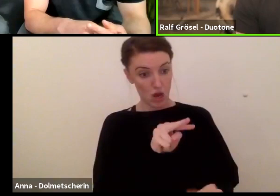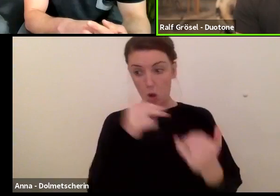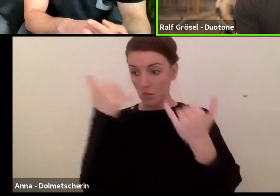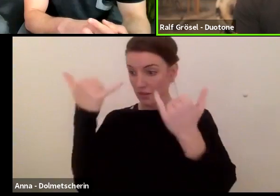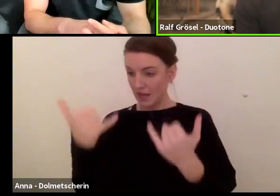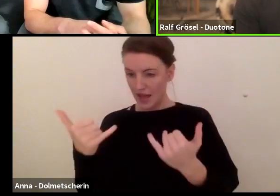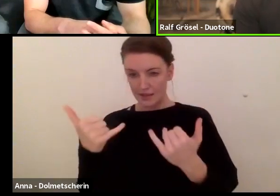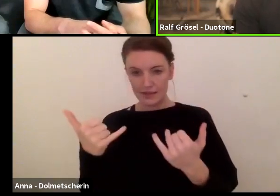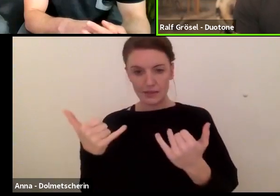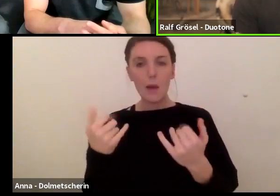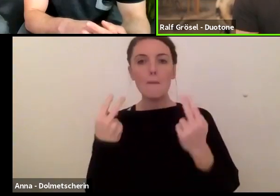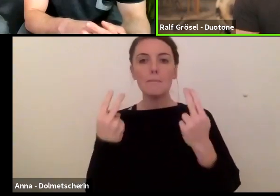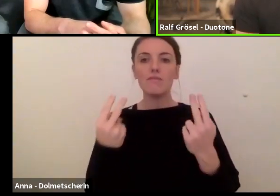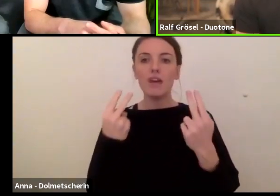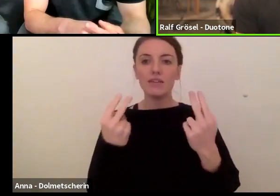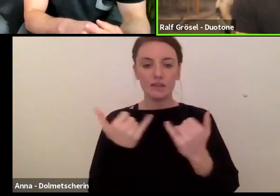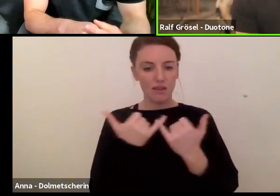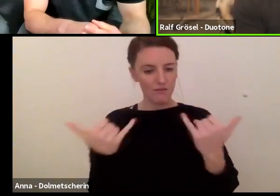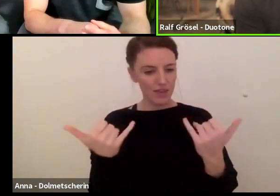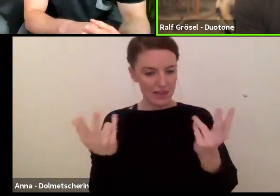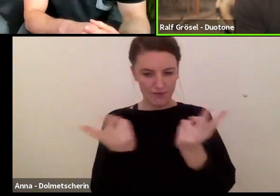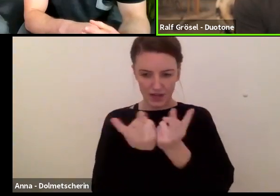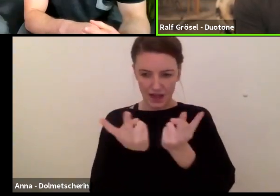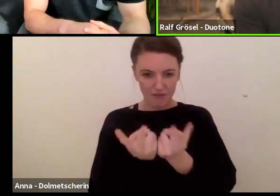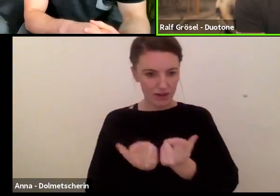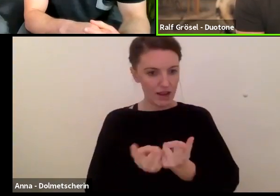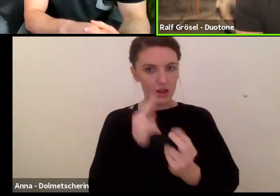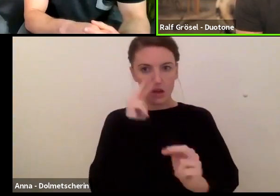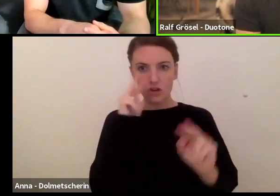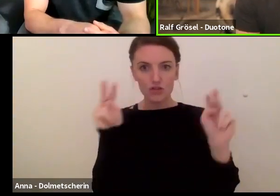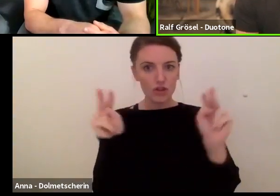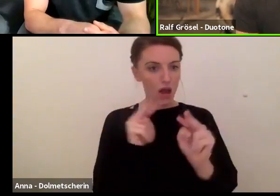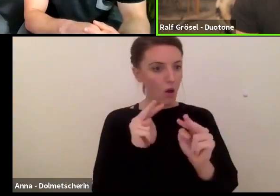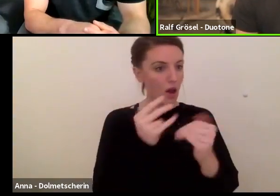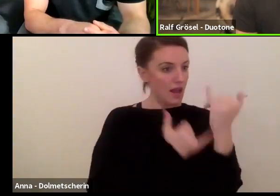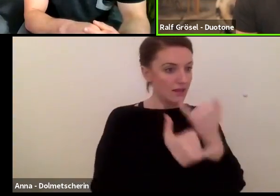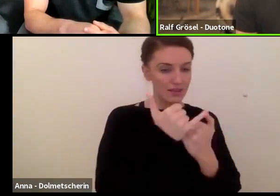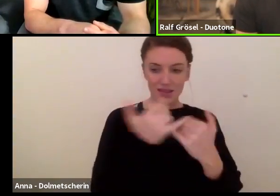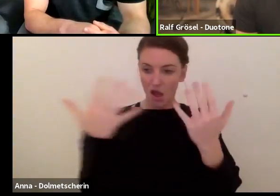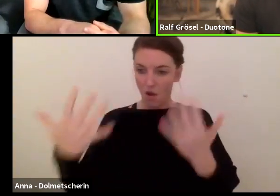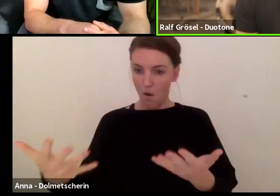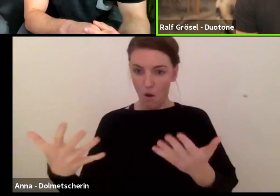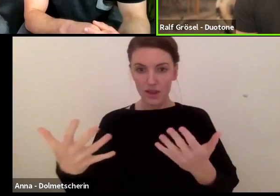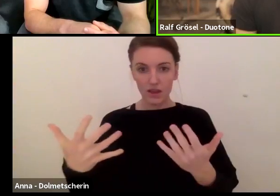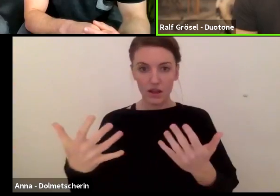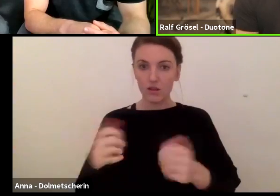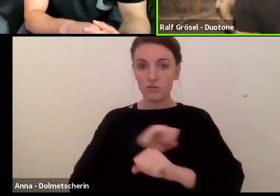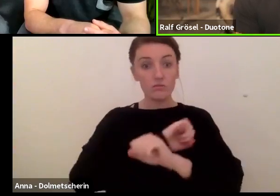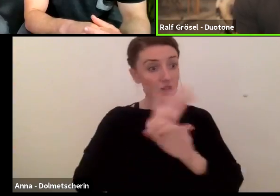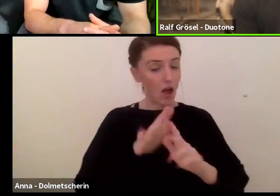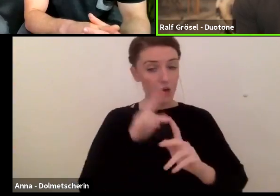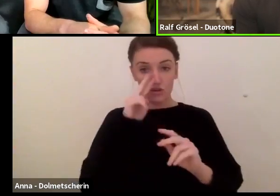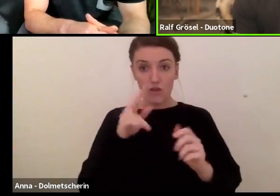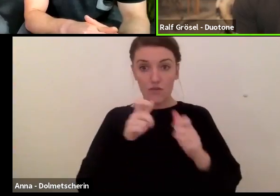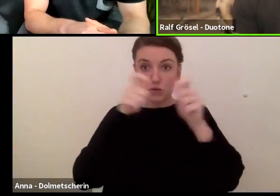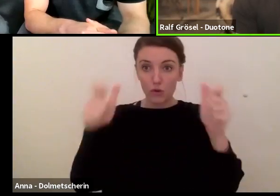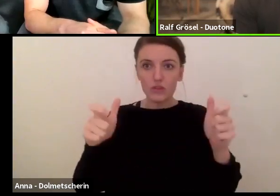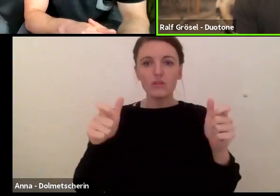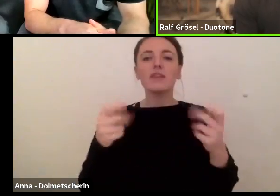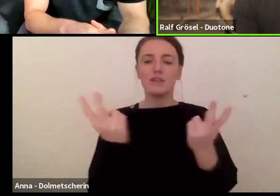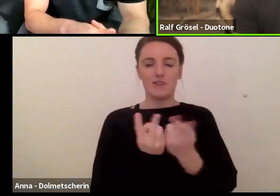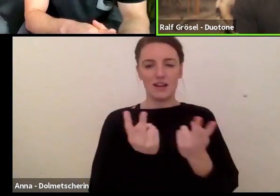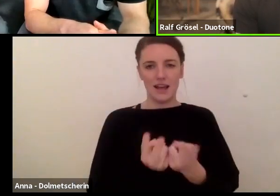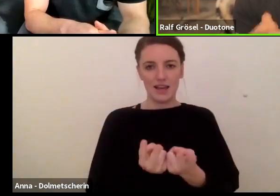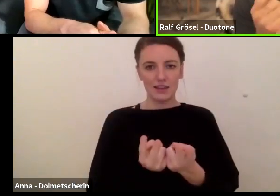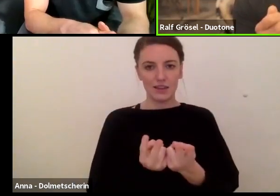Das heißt, wir müssen ja immer mehrere Sachen machen im Vergleich zum Vorjahresmodell, aber auch eben ganz wichtig unter den Größen. Und dieses